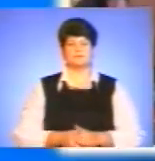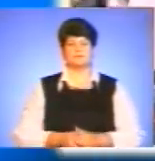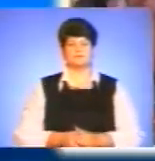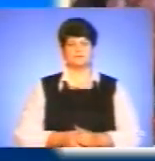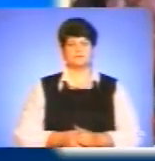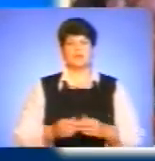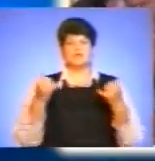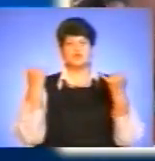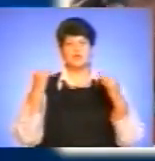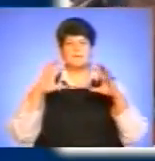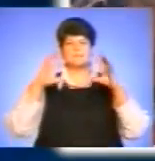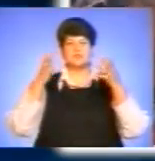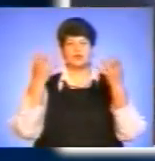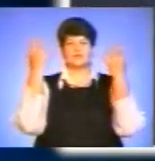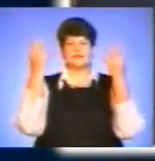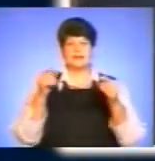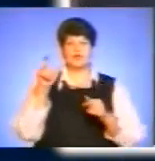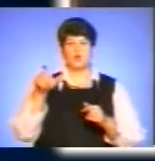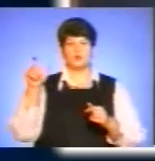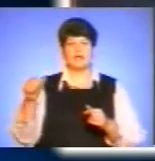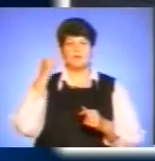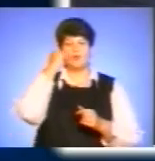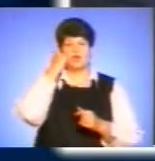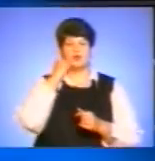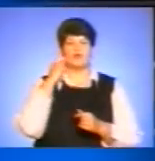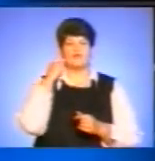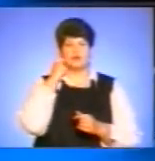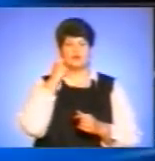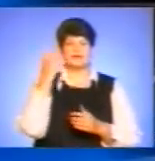Сьогодні Міжнародний день людей похилого віку та День ветерана.